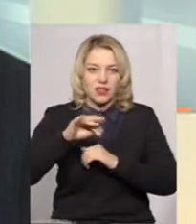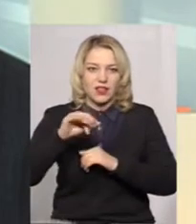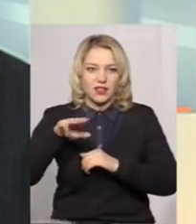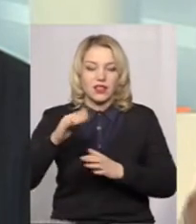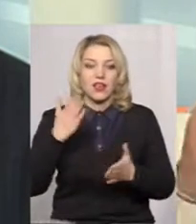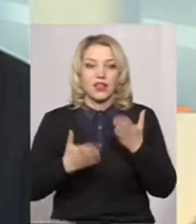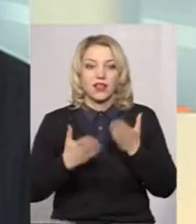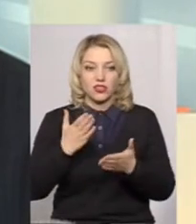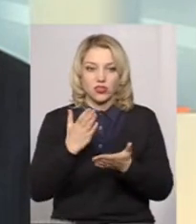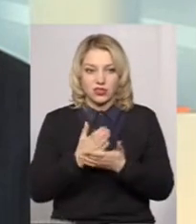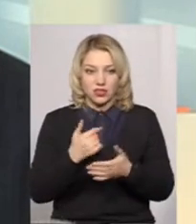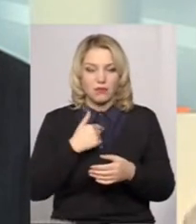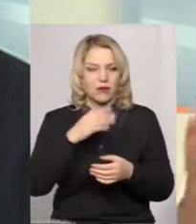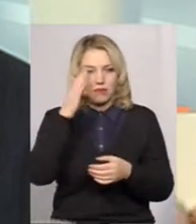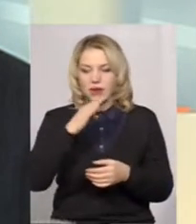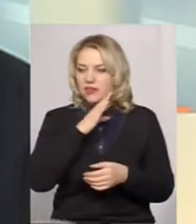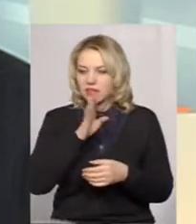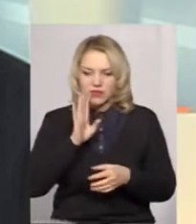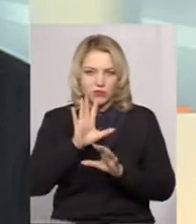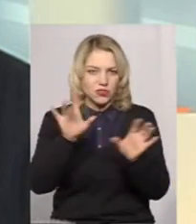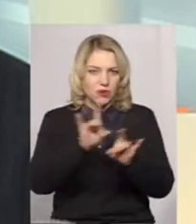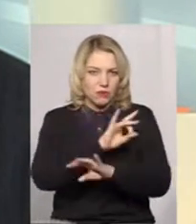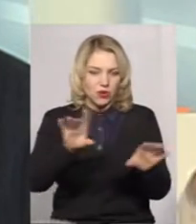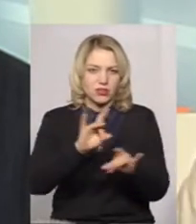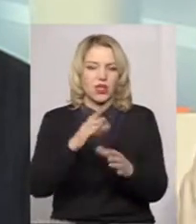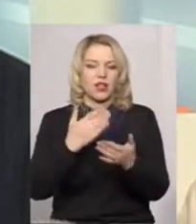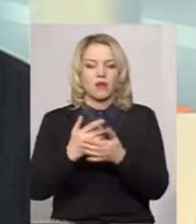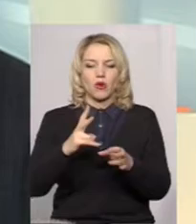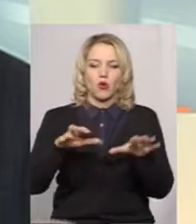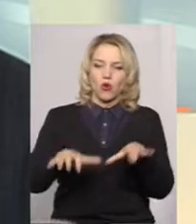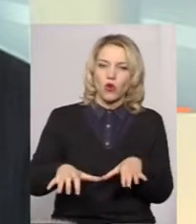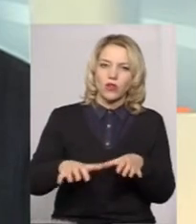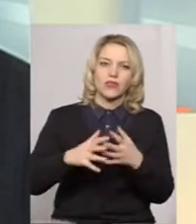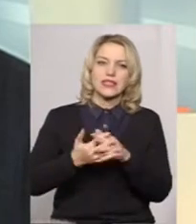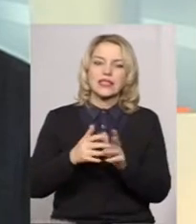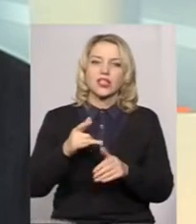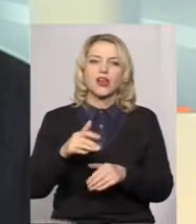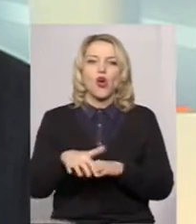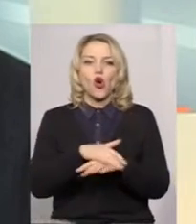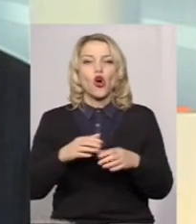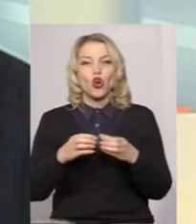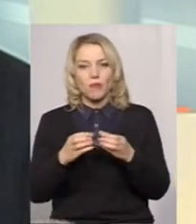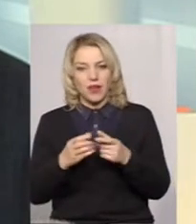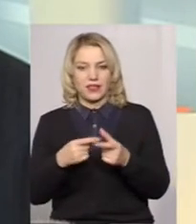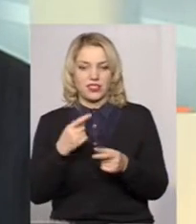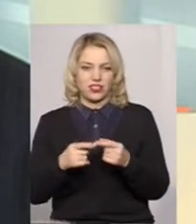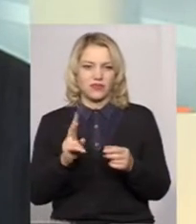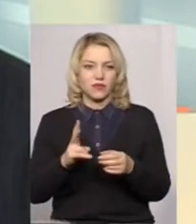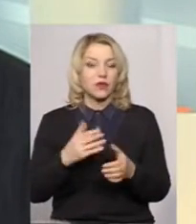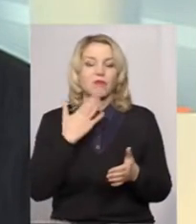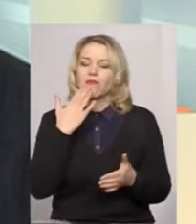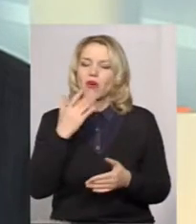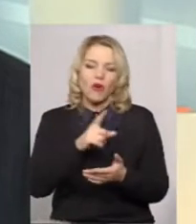якщо є такі, ми обов'язково це даємо головам об'єднаних, територіальних громад, чи сільським головам.